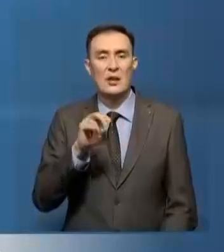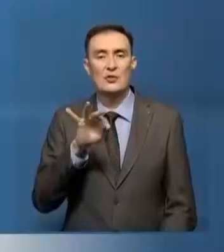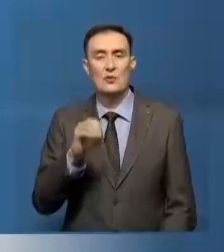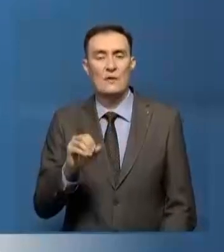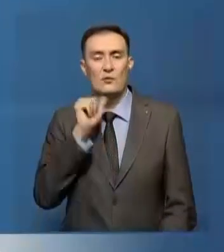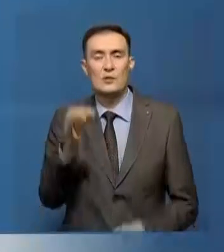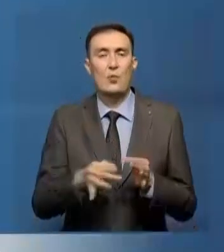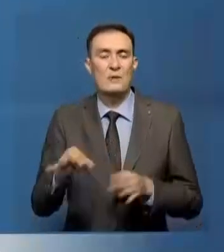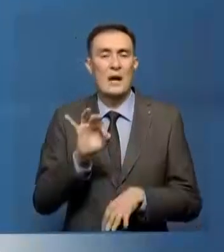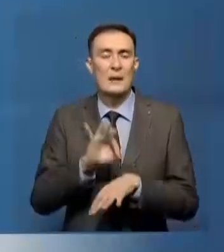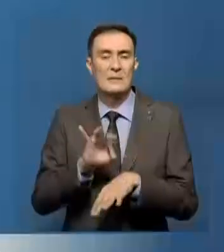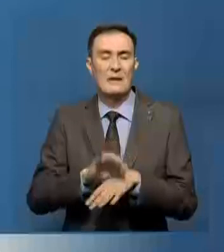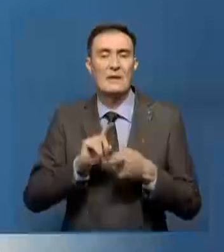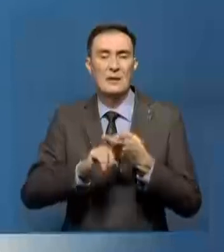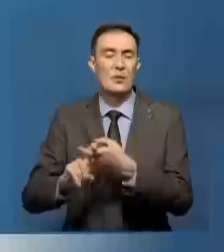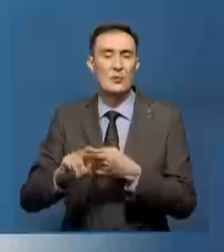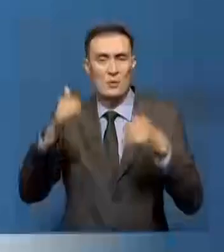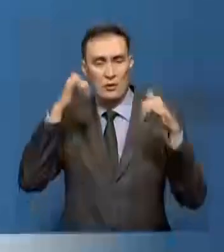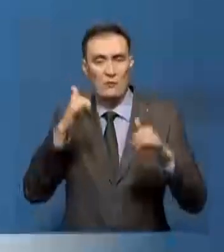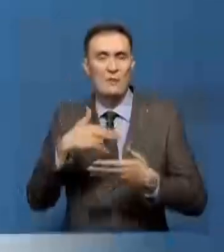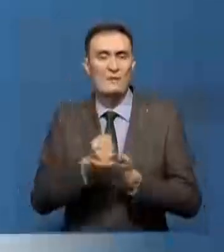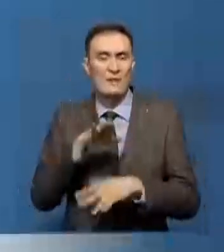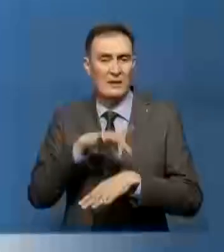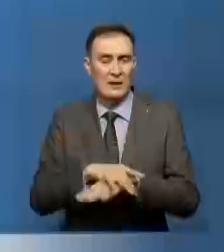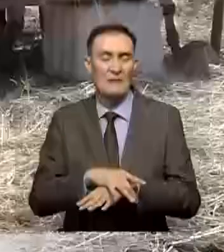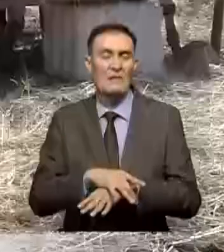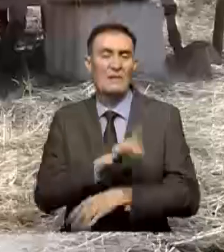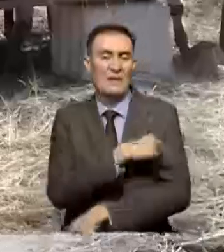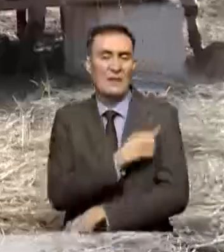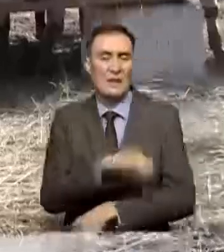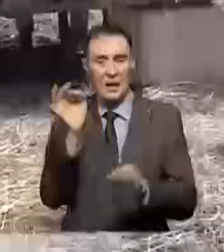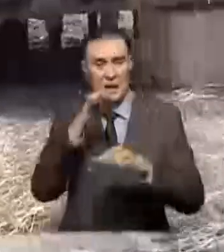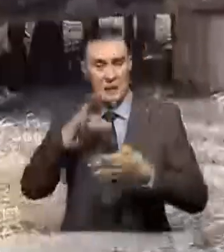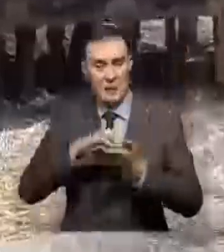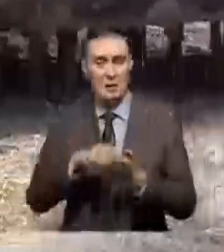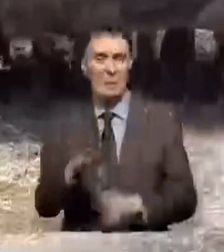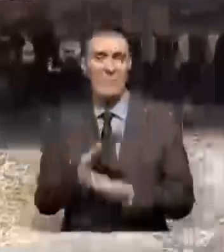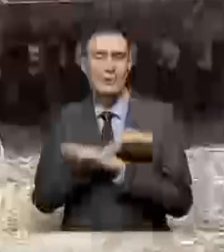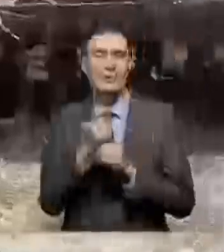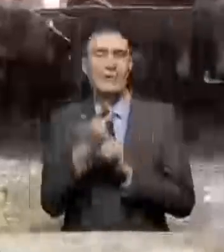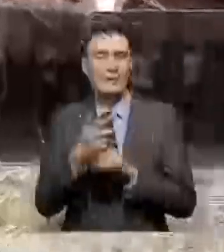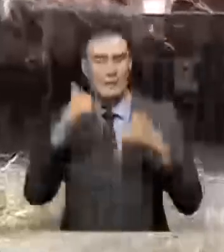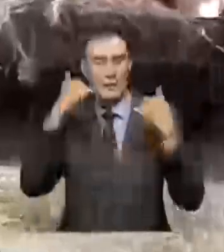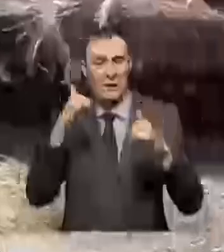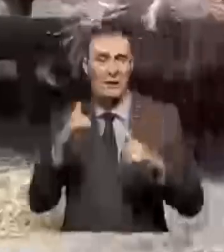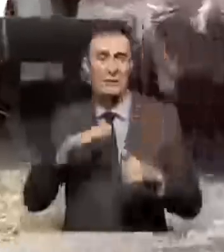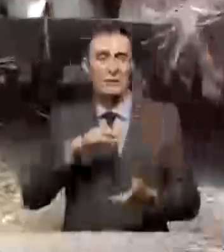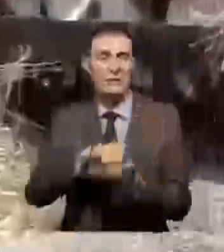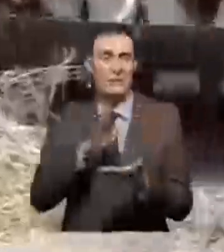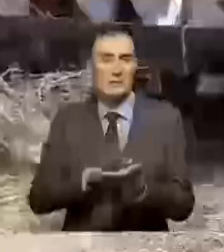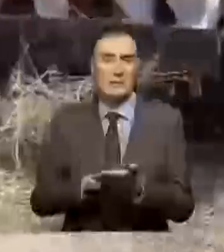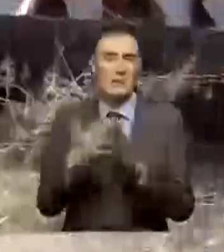Опасные инфекционные заболевания у крупного рогатого скота подтвердили в областной ветеринарной лаборатории. Падеж 13 голов молодняка